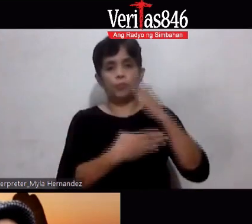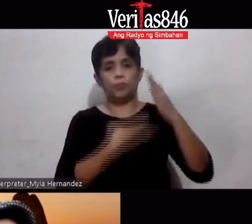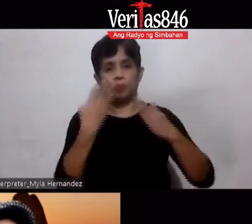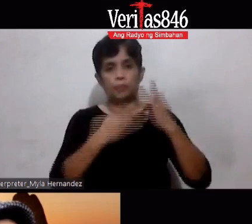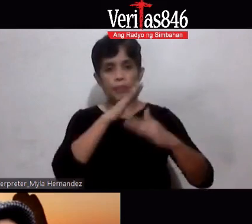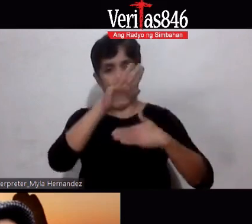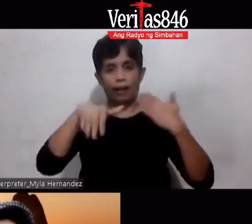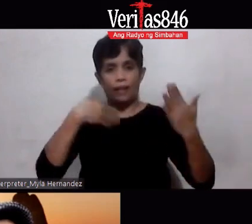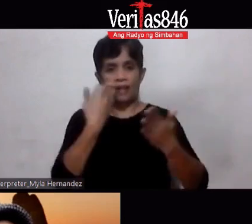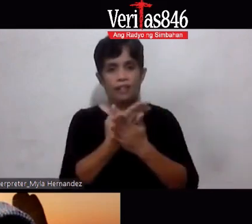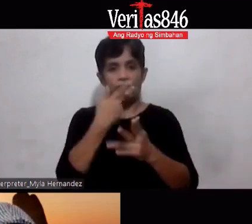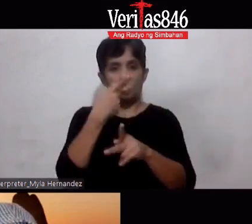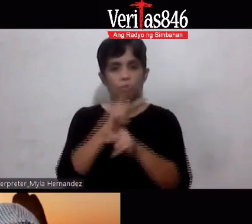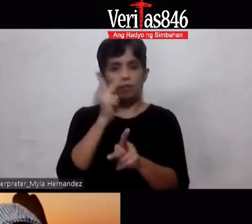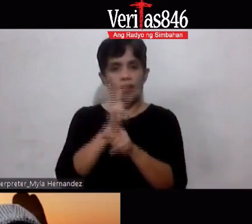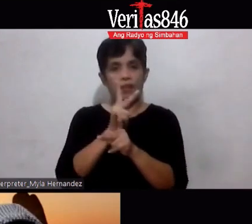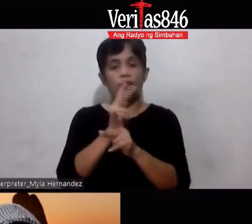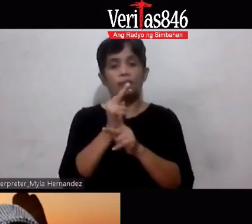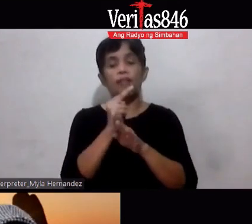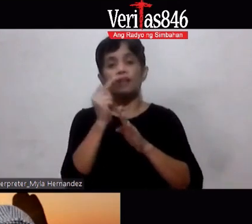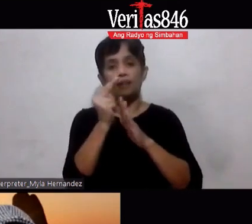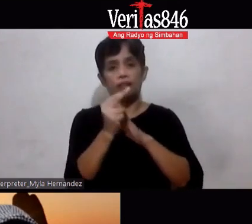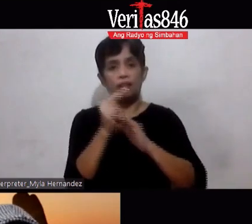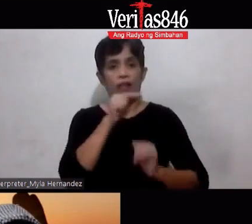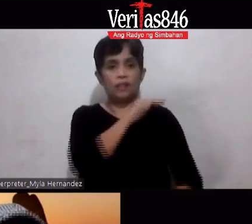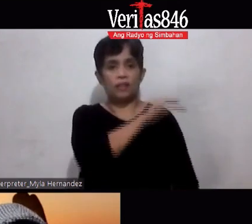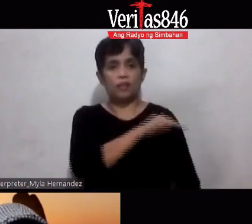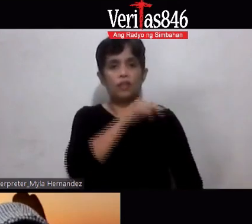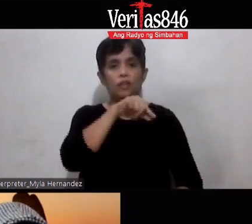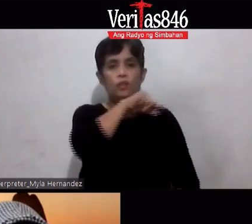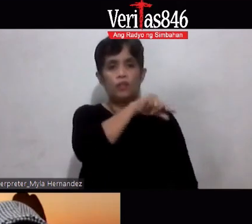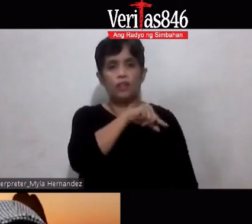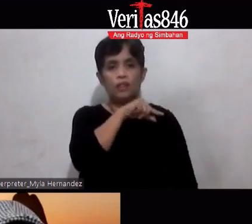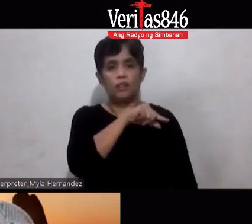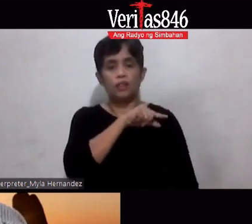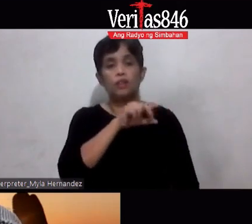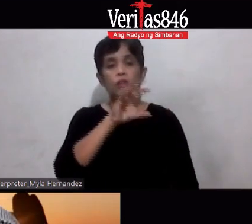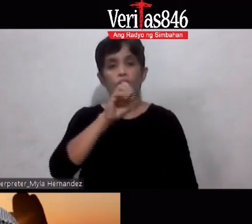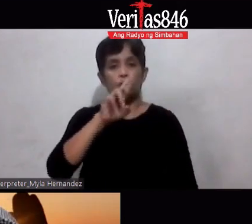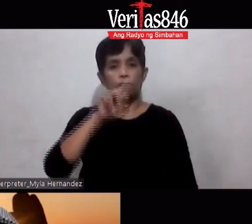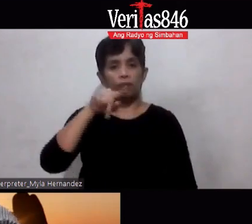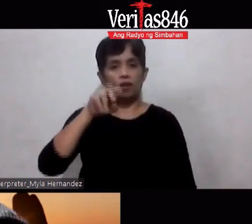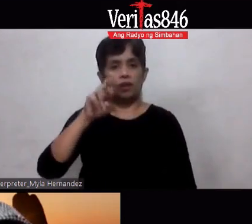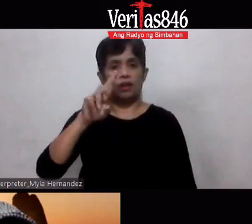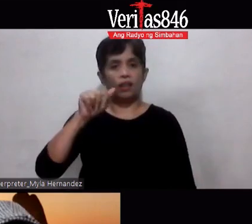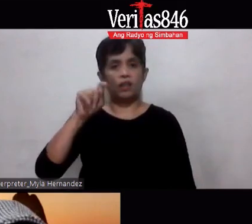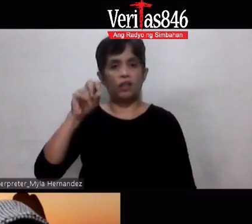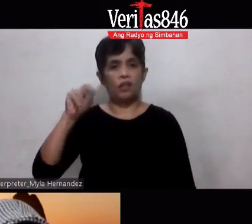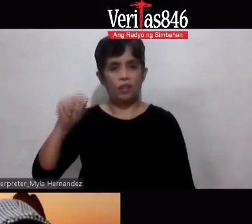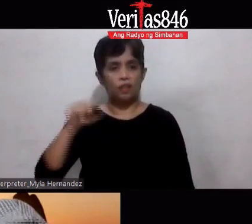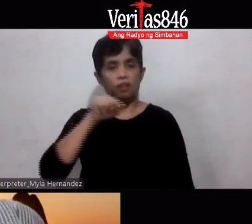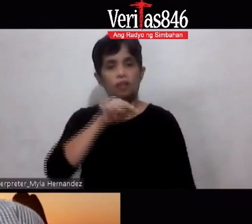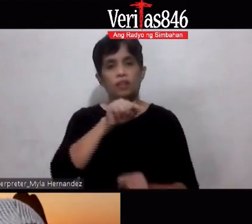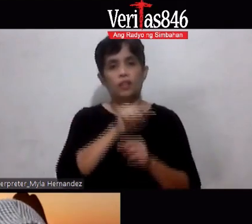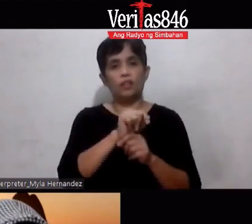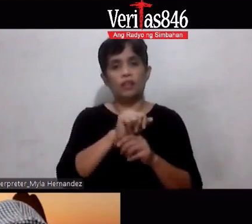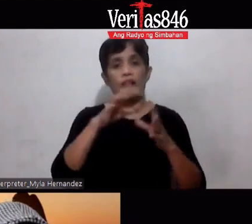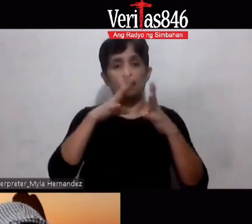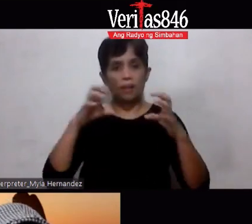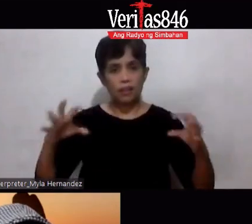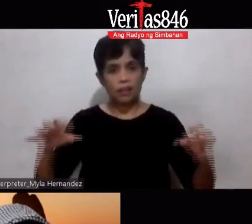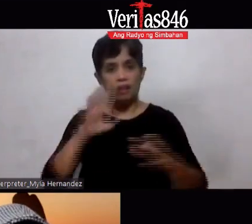ng produkto Ng Natural Quality Corporation Diba Yung Ampalaya Yung Banaba Yung Luyang Dilaw